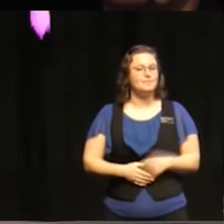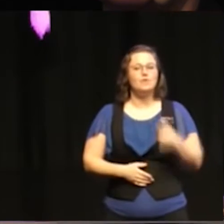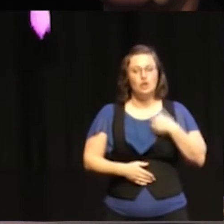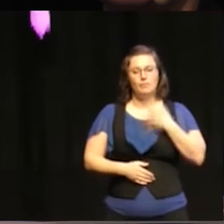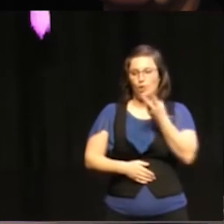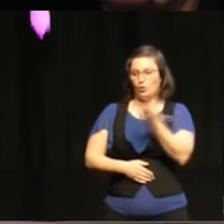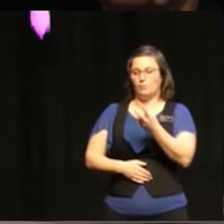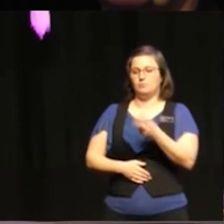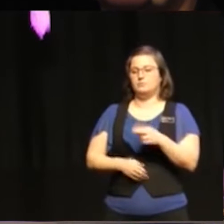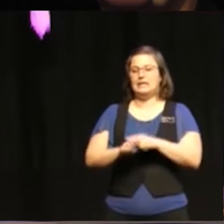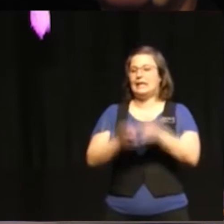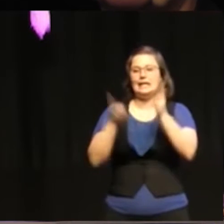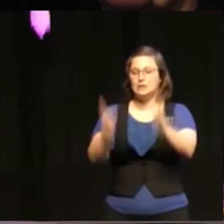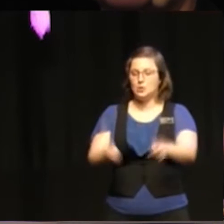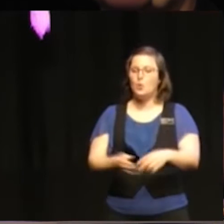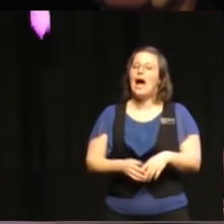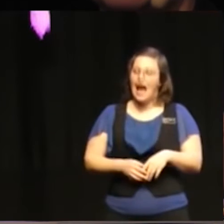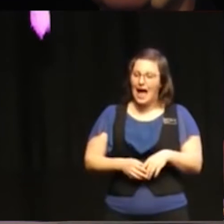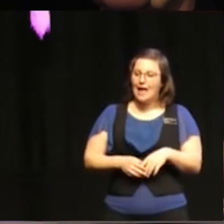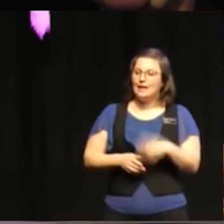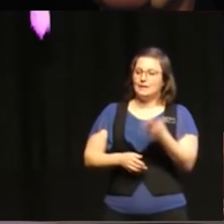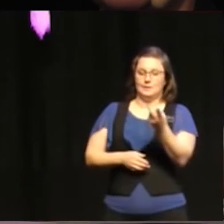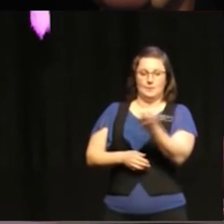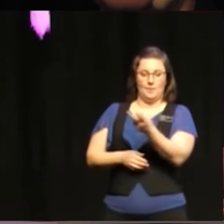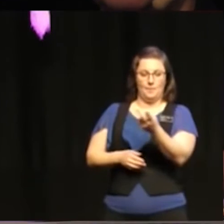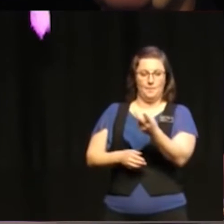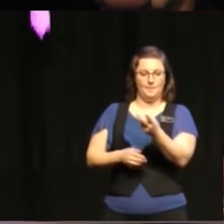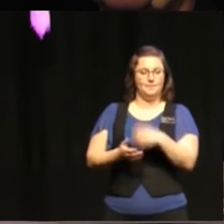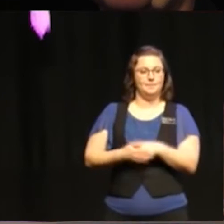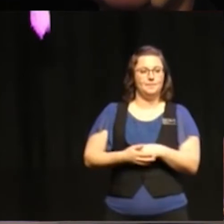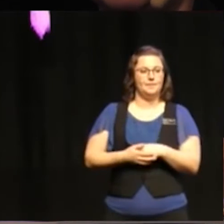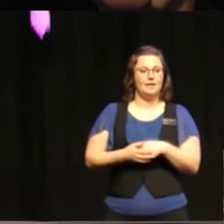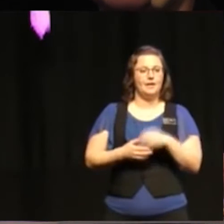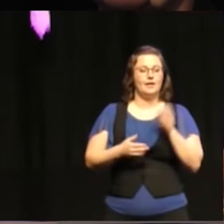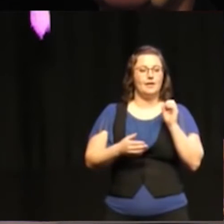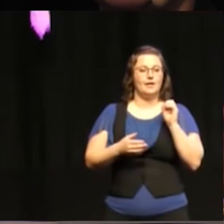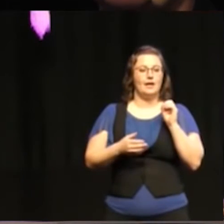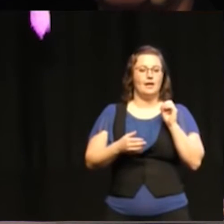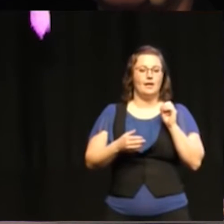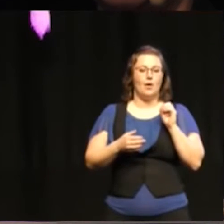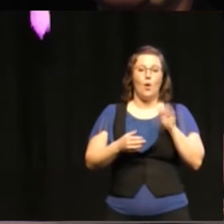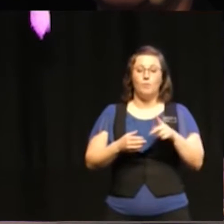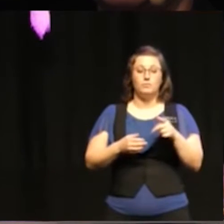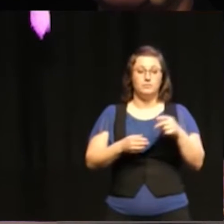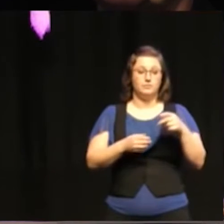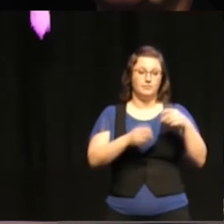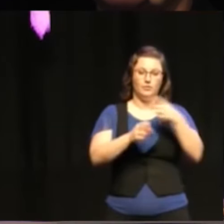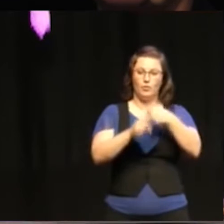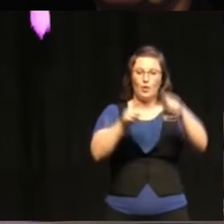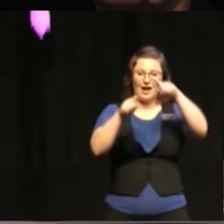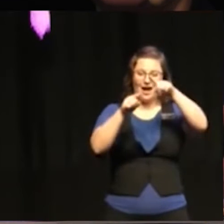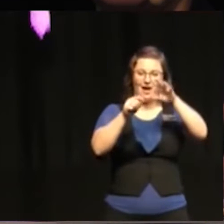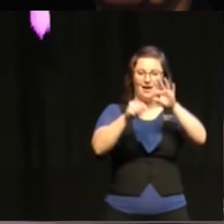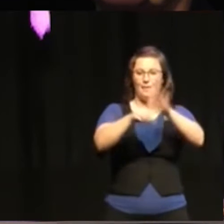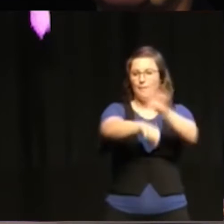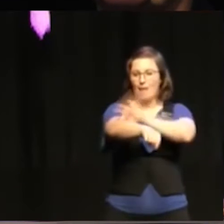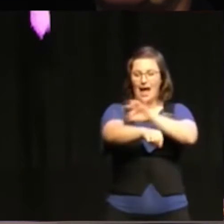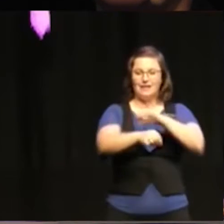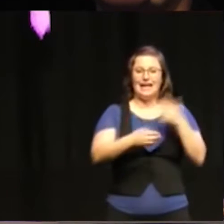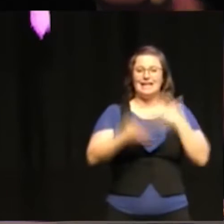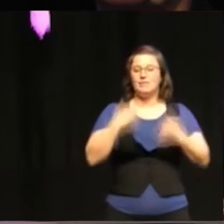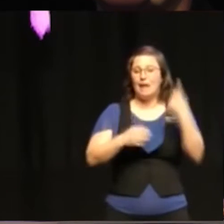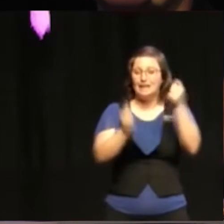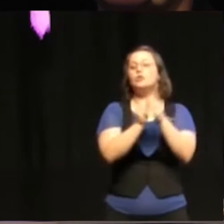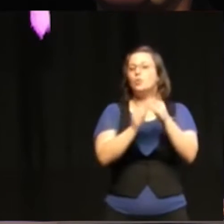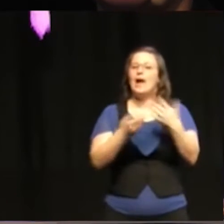Utan att istället, om de här studierna är intressanta på något sätt, så är det att de ger oss en slags baslinje. Och vi kan